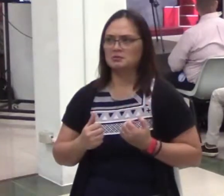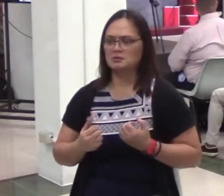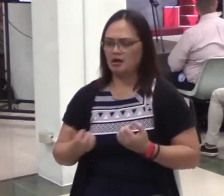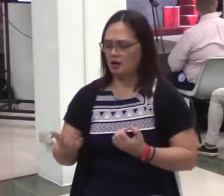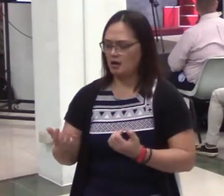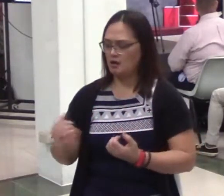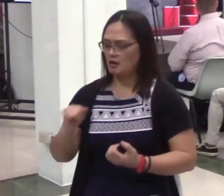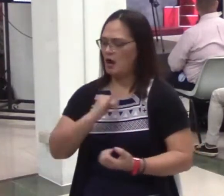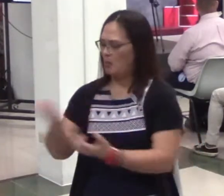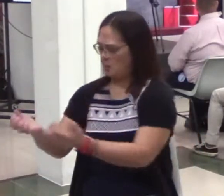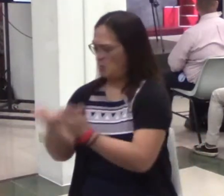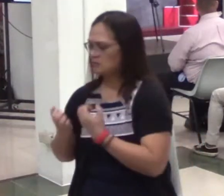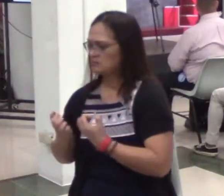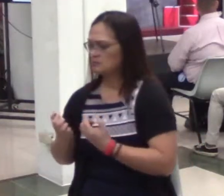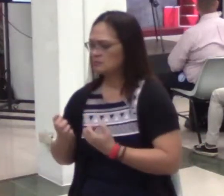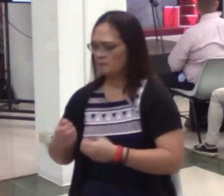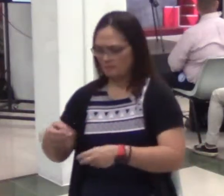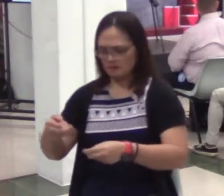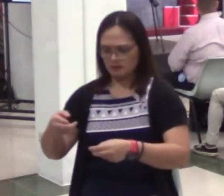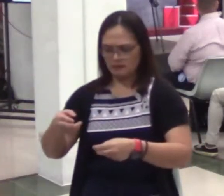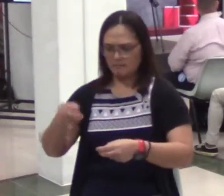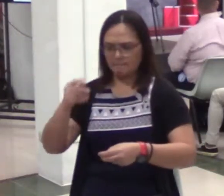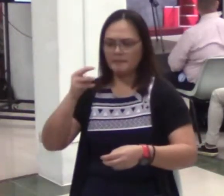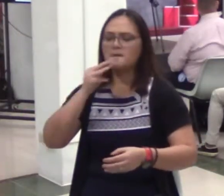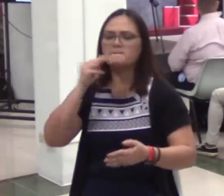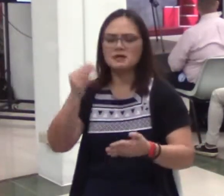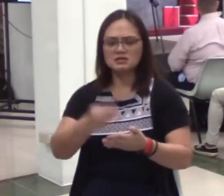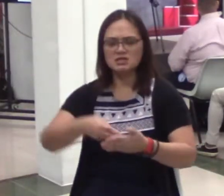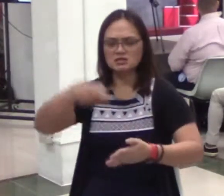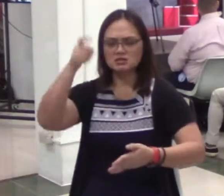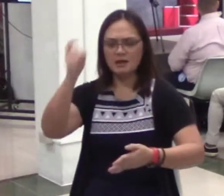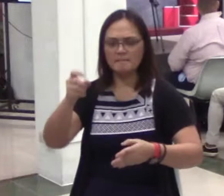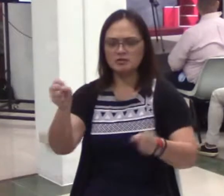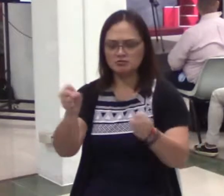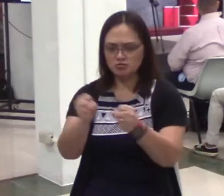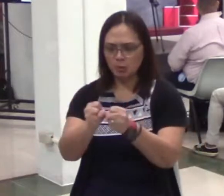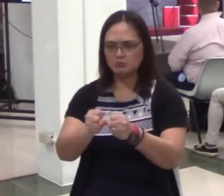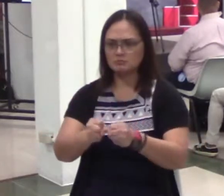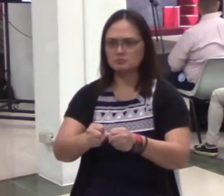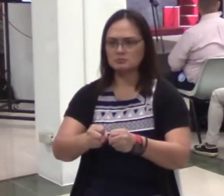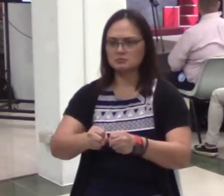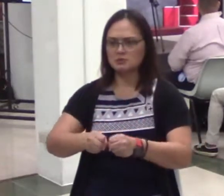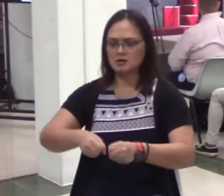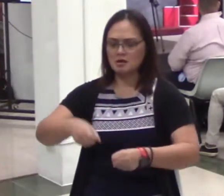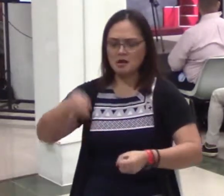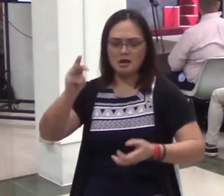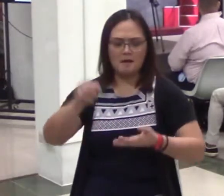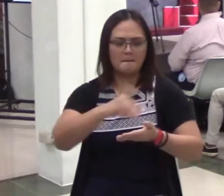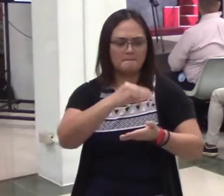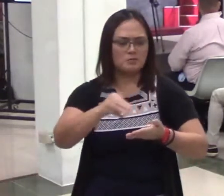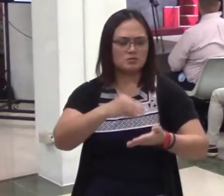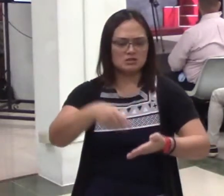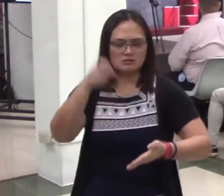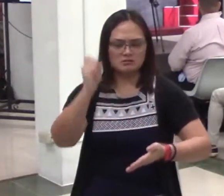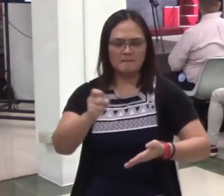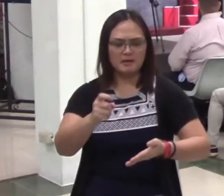hindi masaya ang music, hindi kami papasok dyan. Eh, nasa nang luwalhati ng Panginoon?